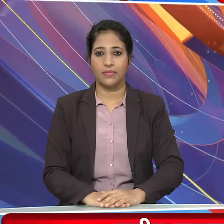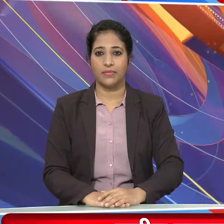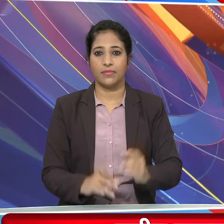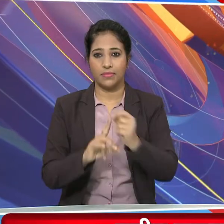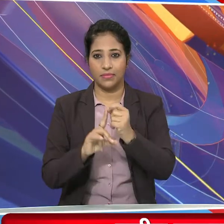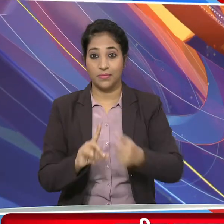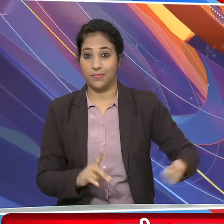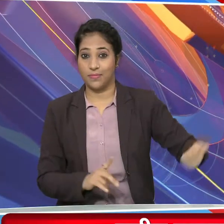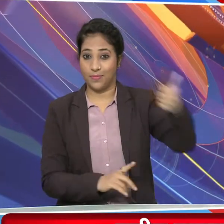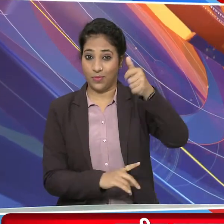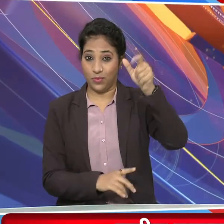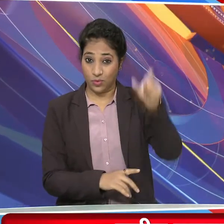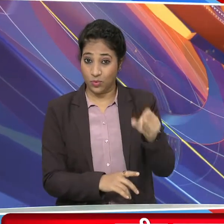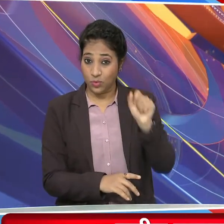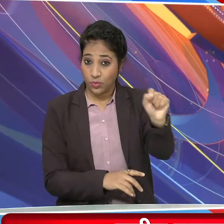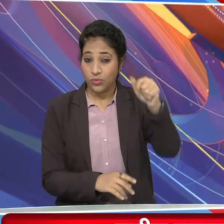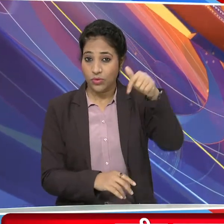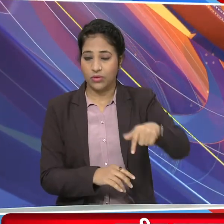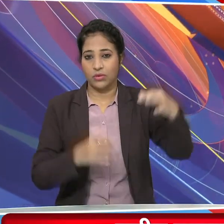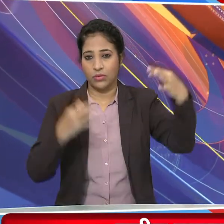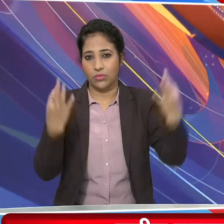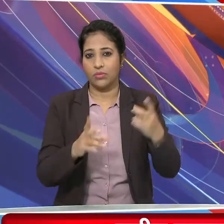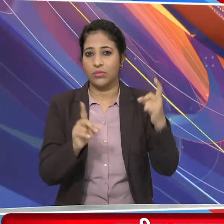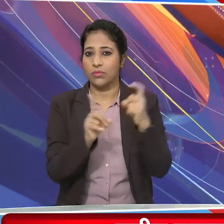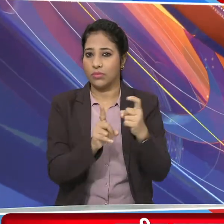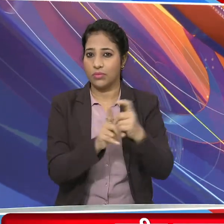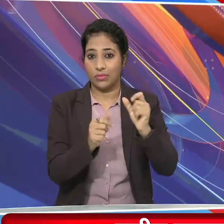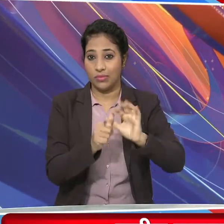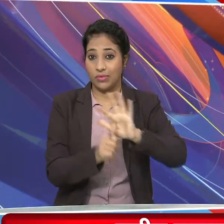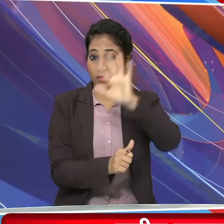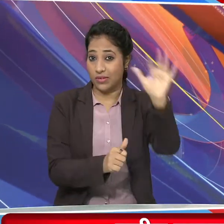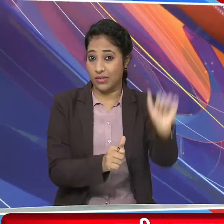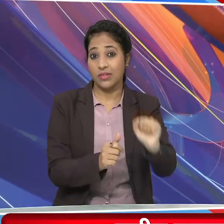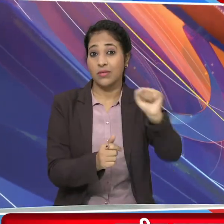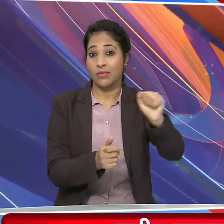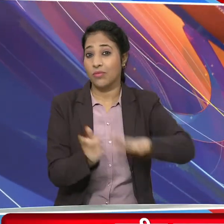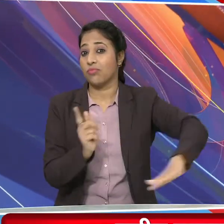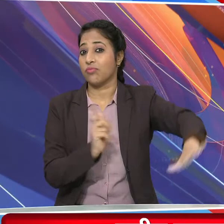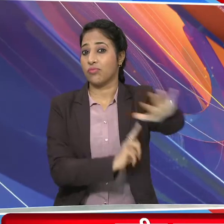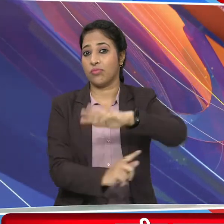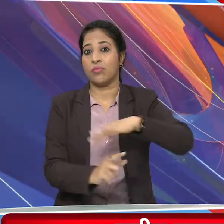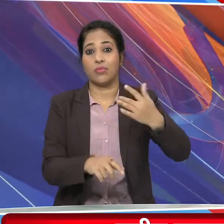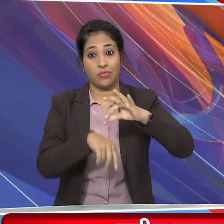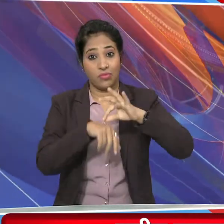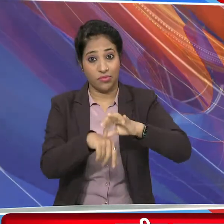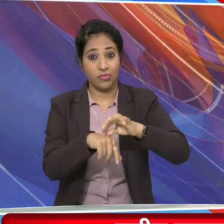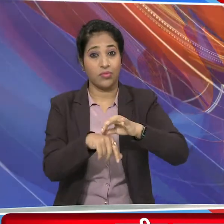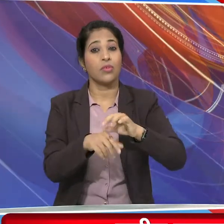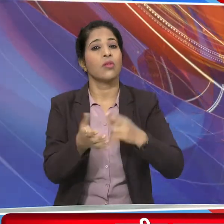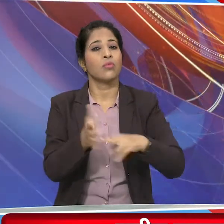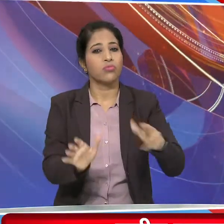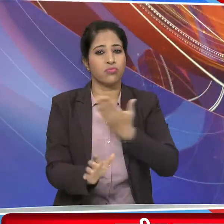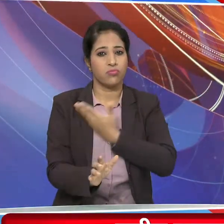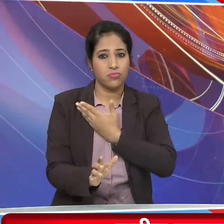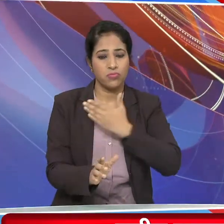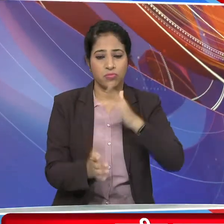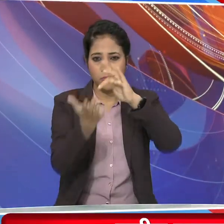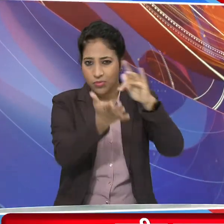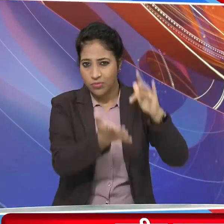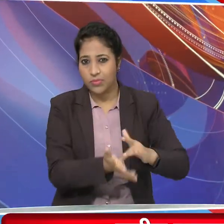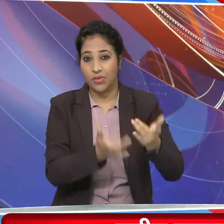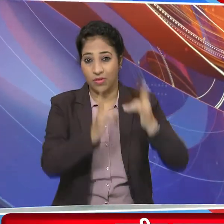राष्ट्रपती द्रौपदी मुर्मू आज नई दिली में एशिया प्रशान्त क्षित्र के राष्ट्रिये मानामधिकार संस्थानों के